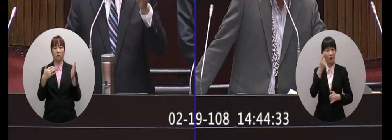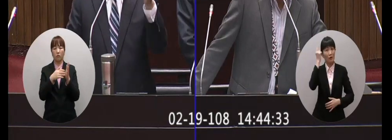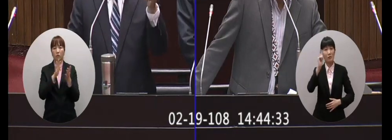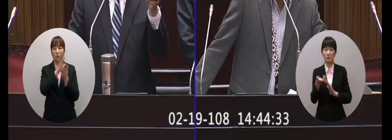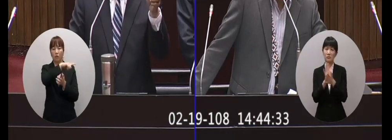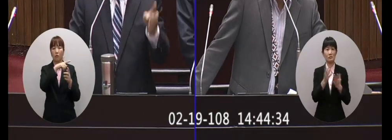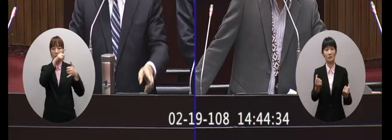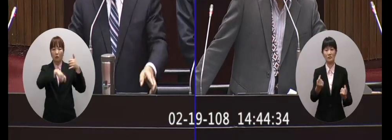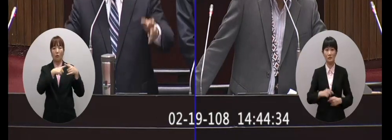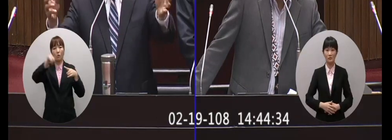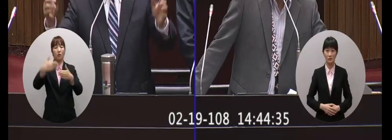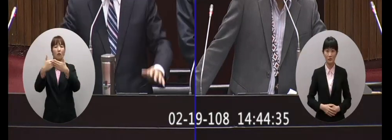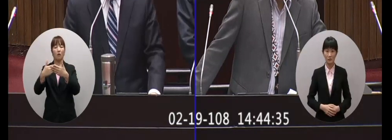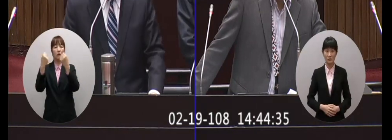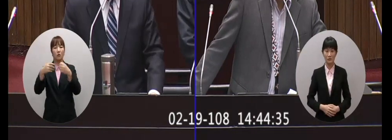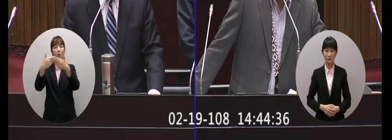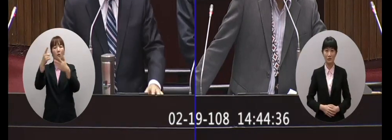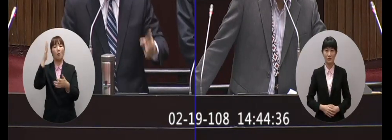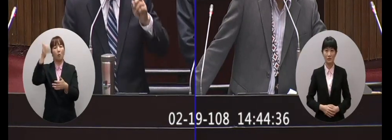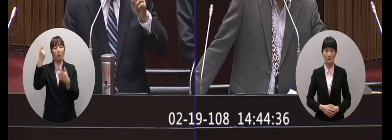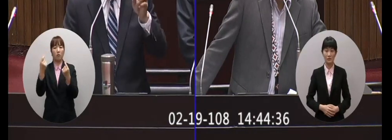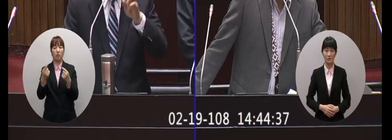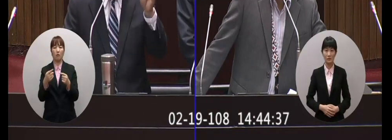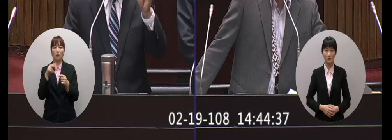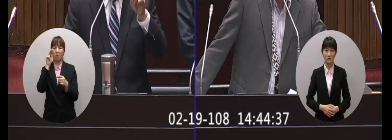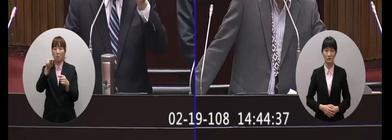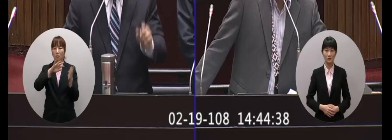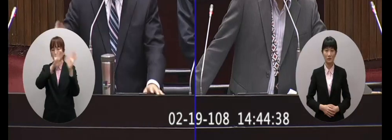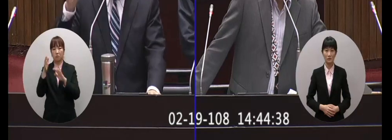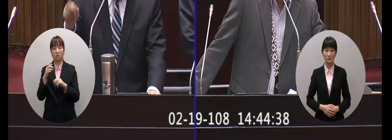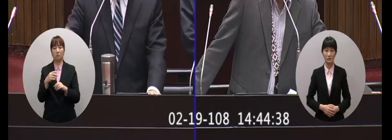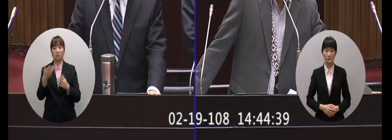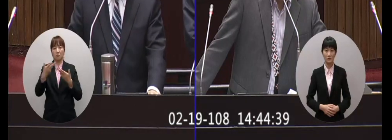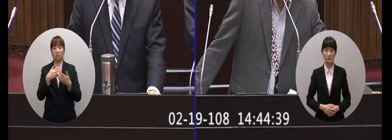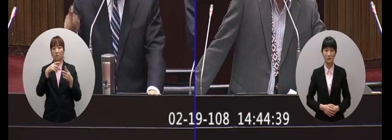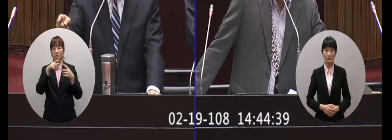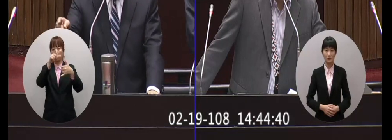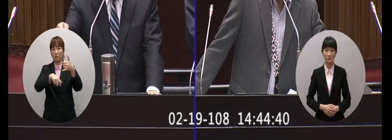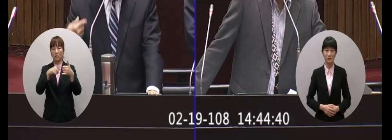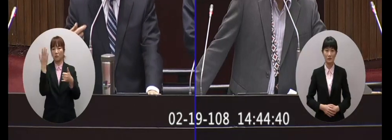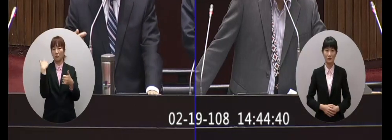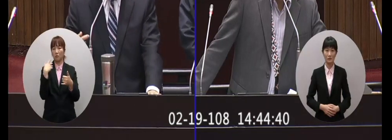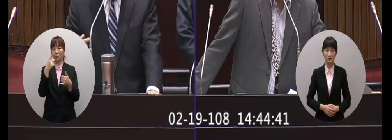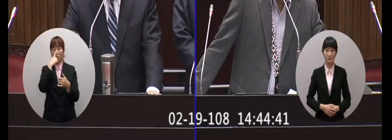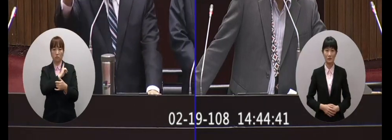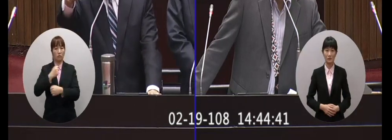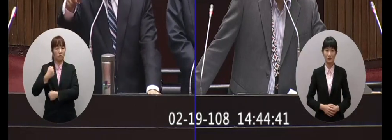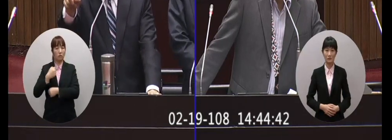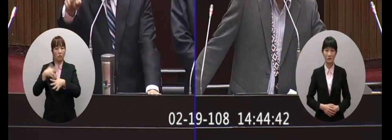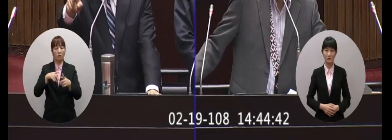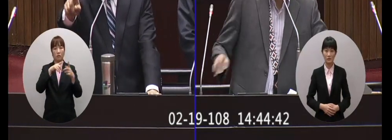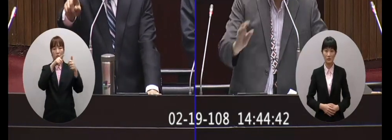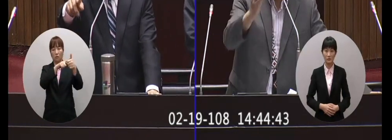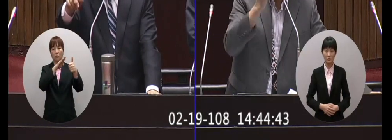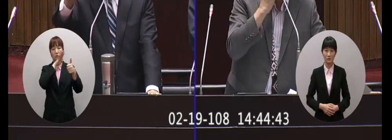後來看到他跑去中國後來在那裡講那一堆話真的我覺得實在是這種人當年我在當兵他